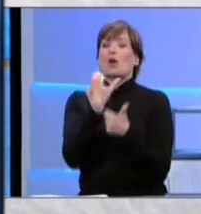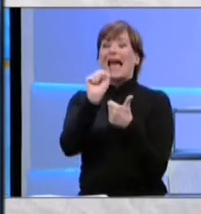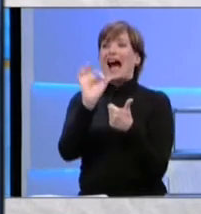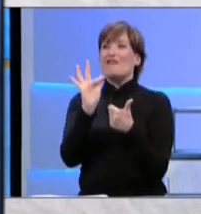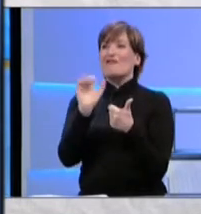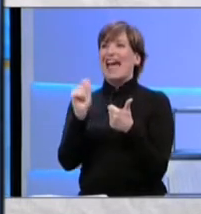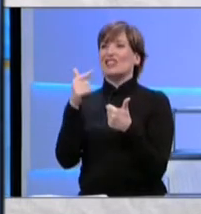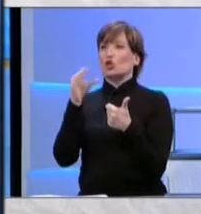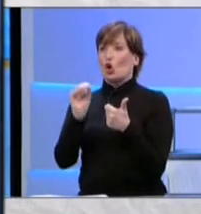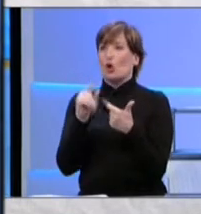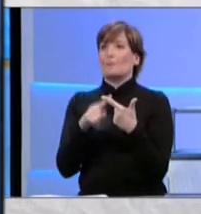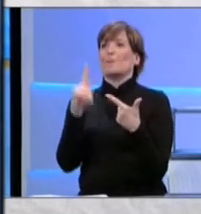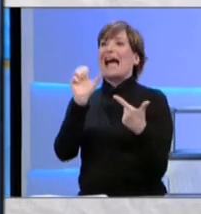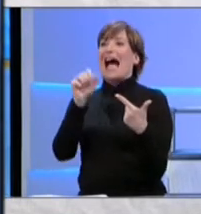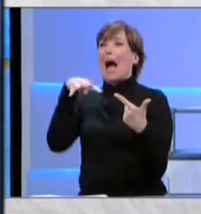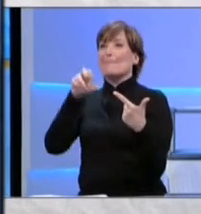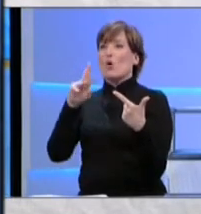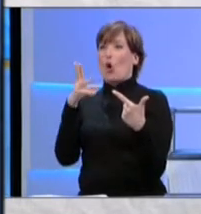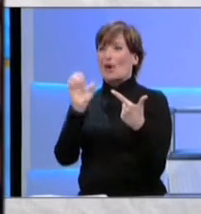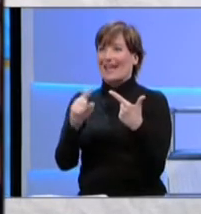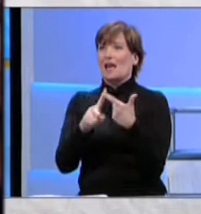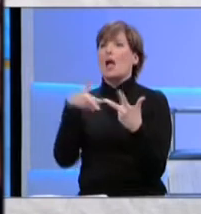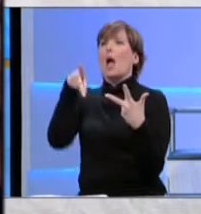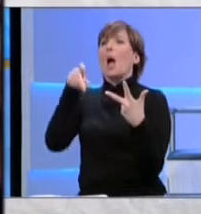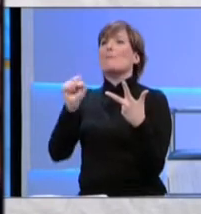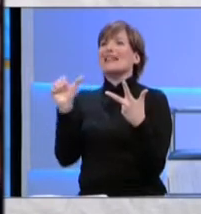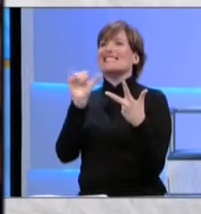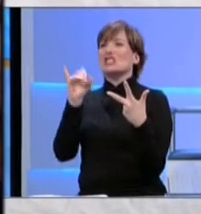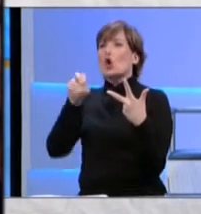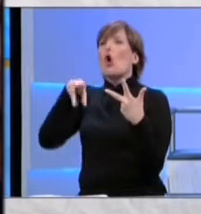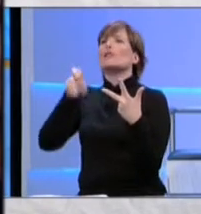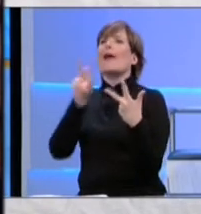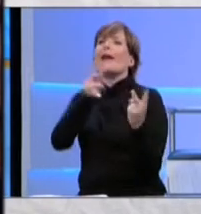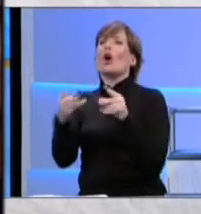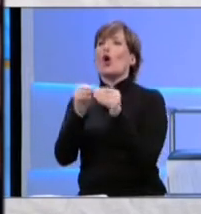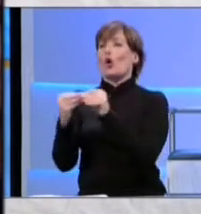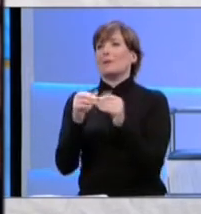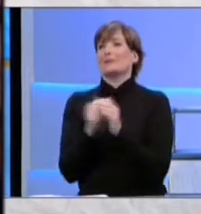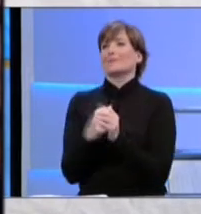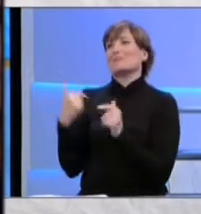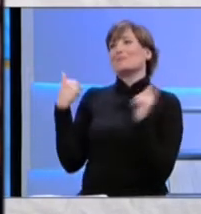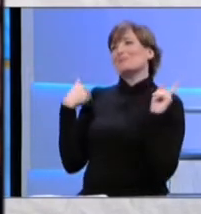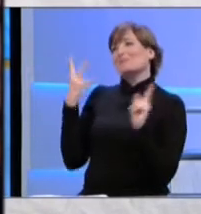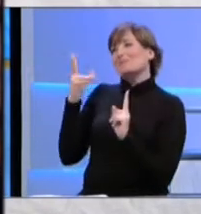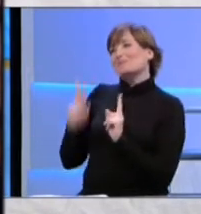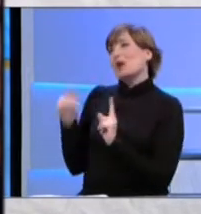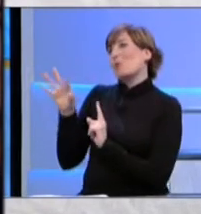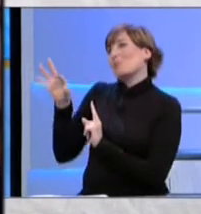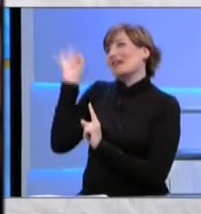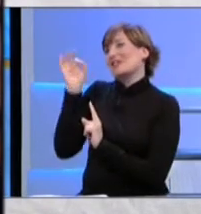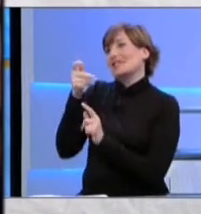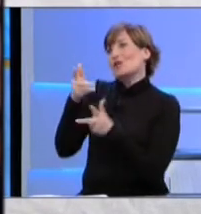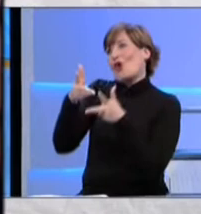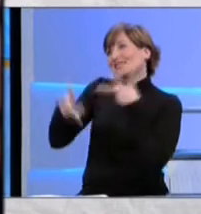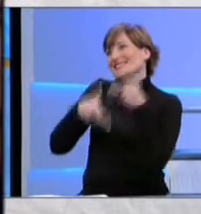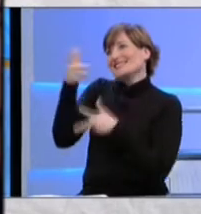passione? Ecco, io preferisco ovviamente che i segni ci